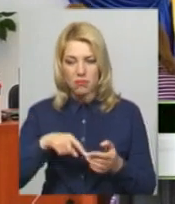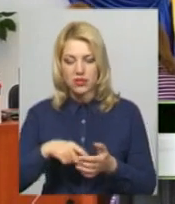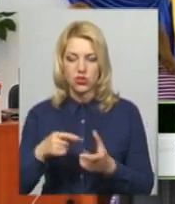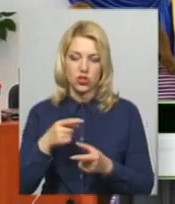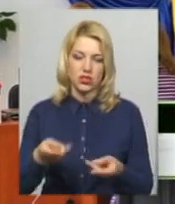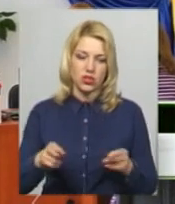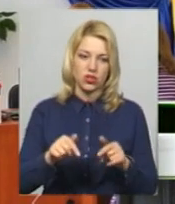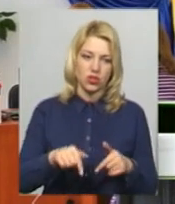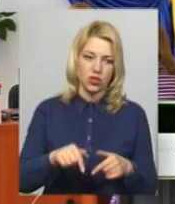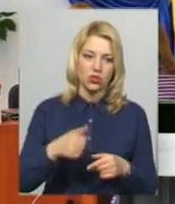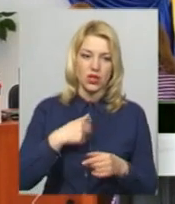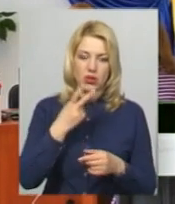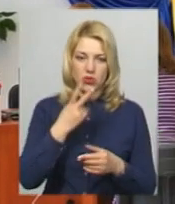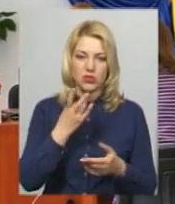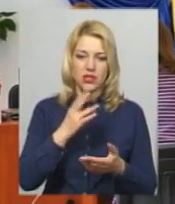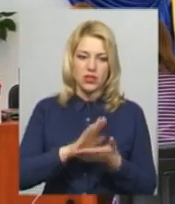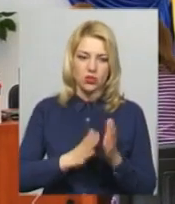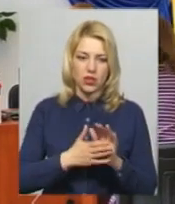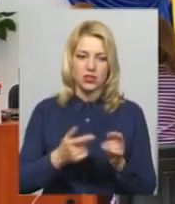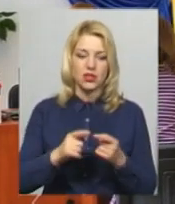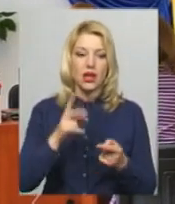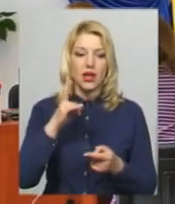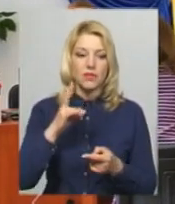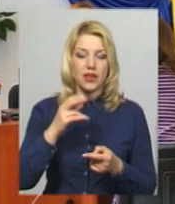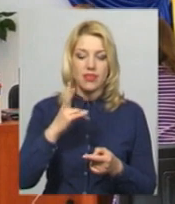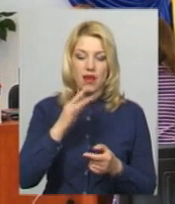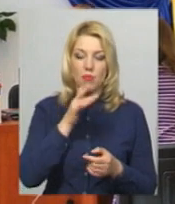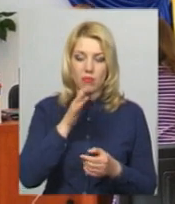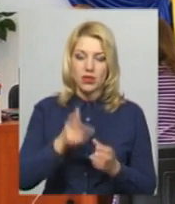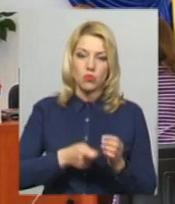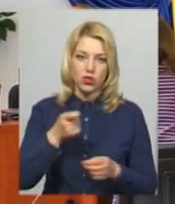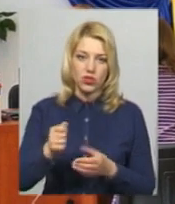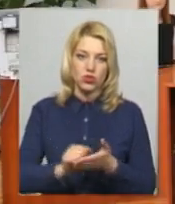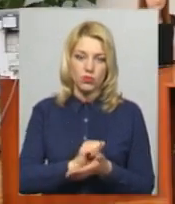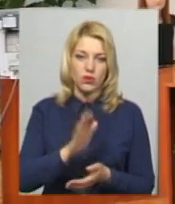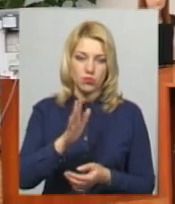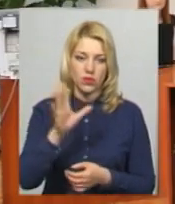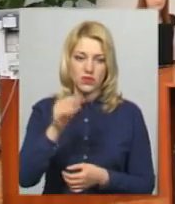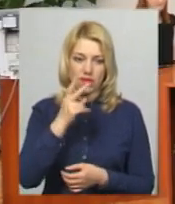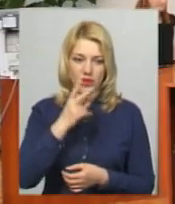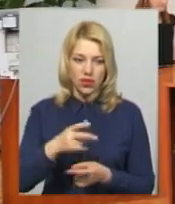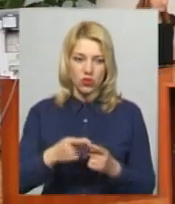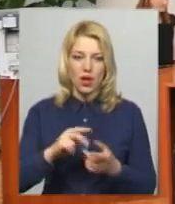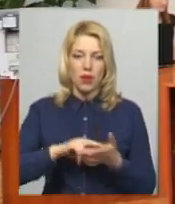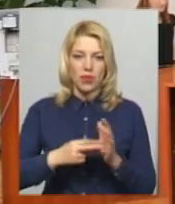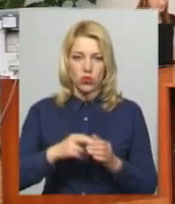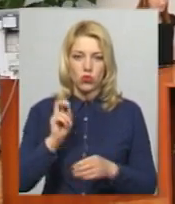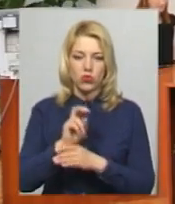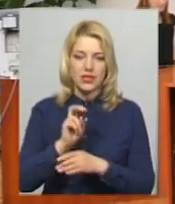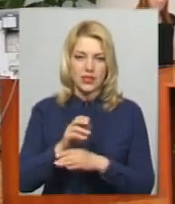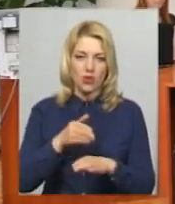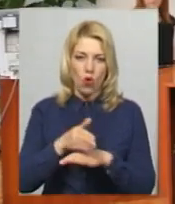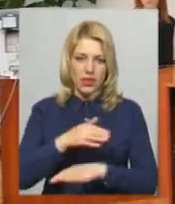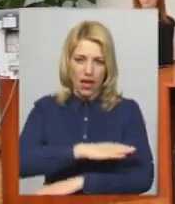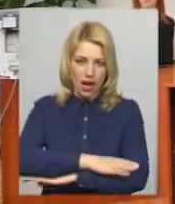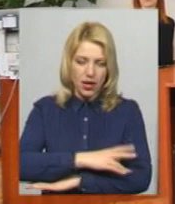ситуації вже на даний момент. Тобто на момент подачі документів, я думаю, там все буде видно. Планую стаціонар, але знову ж таки,